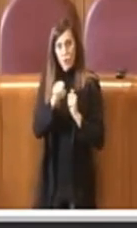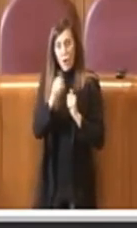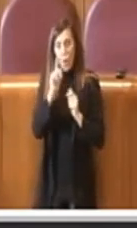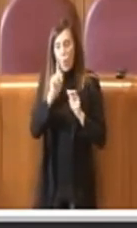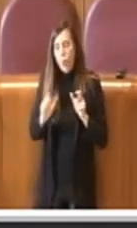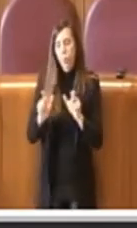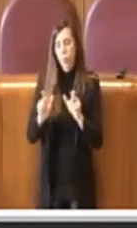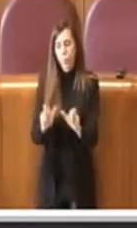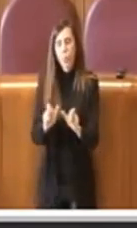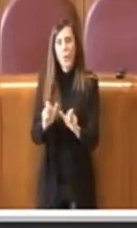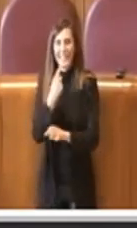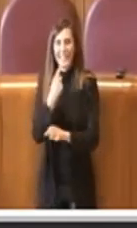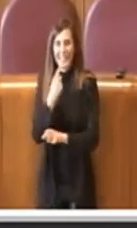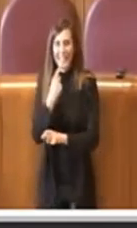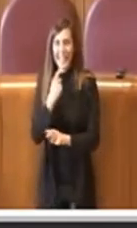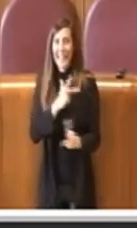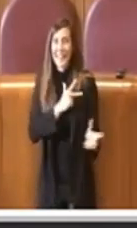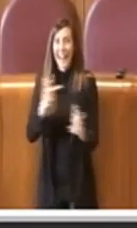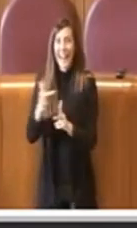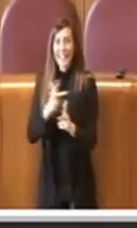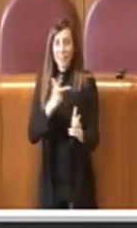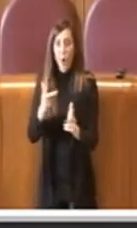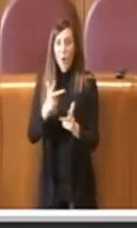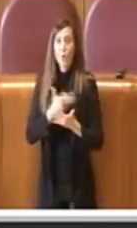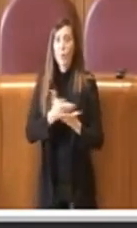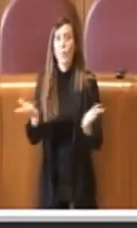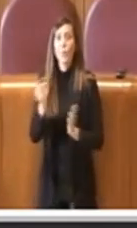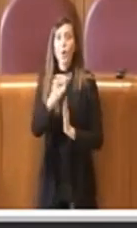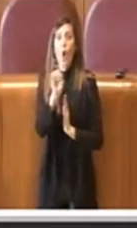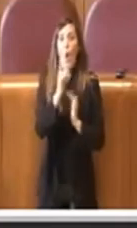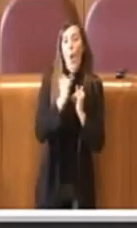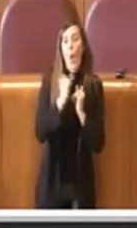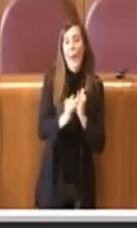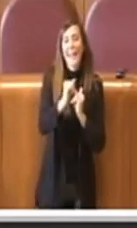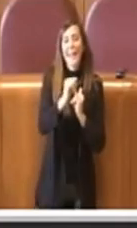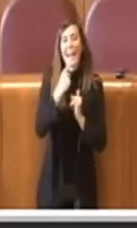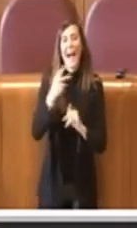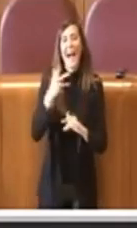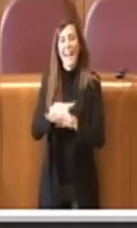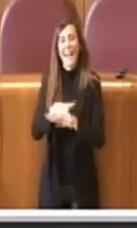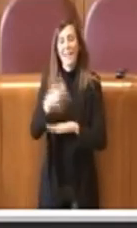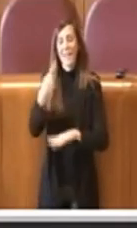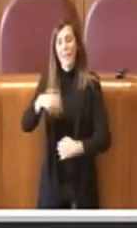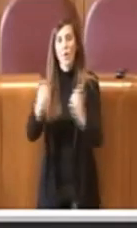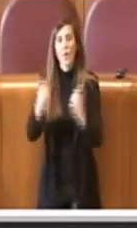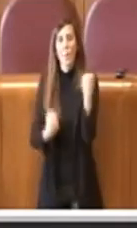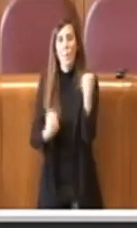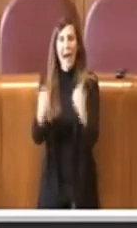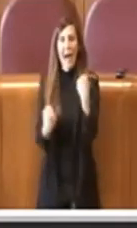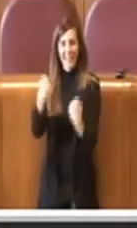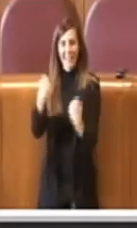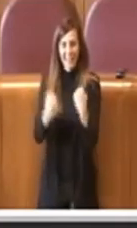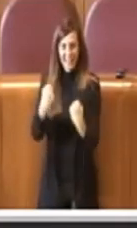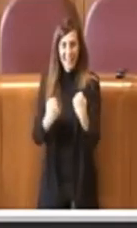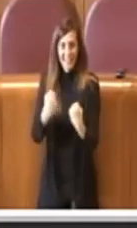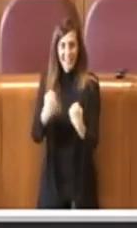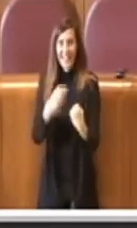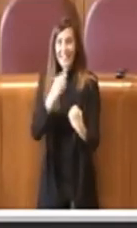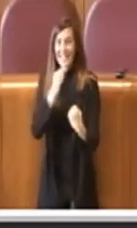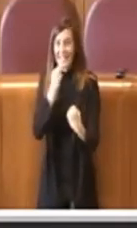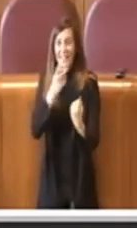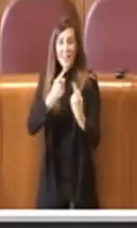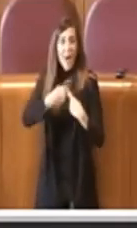occupa soltanto di trasporto pubblico non di linea mediante autovettura, quindi sono state strumesse per ovvie ragioni le